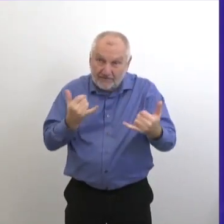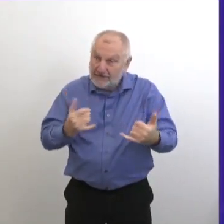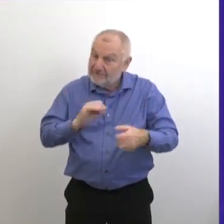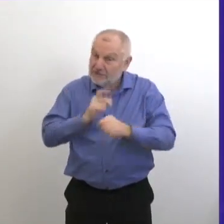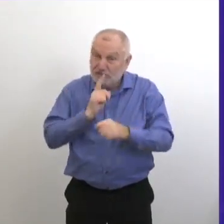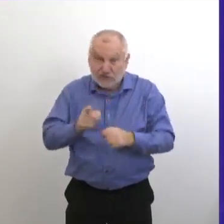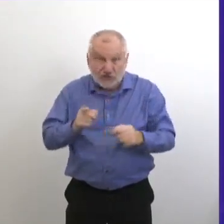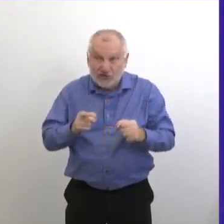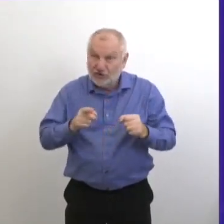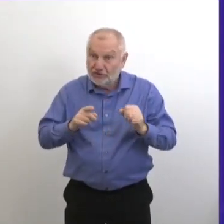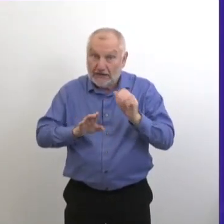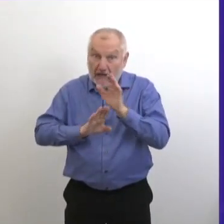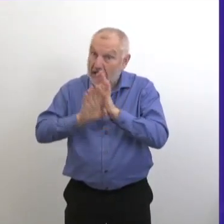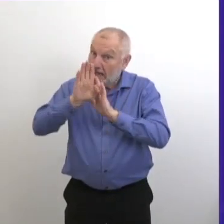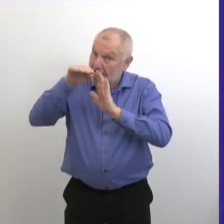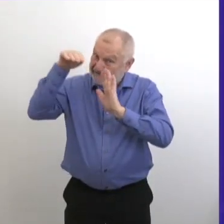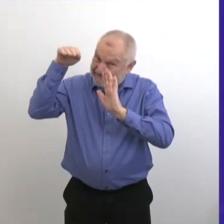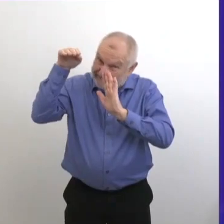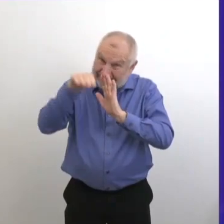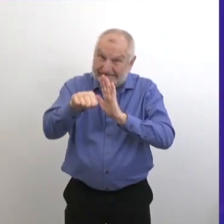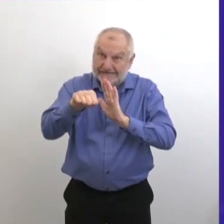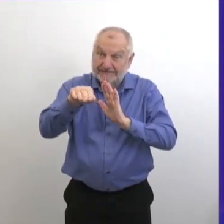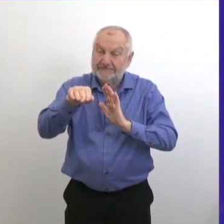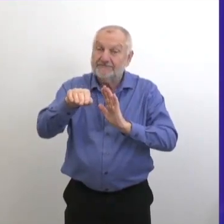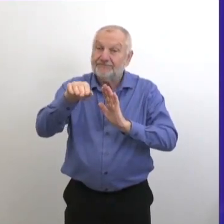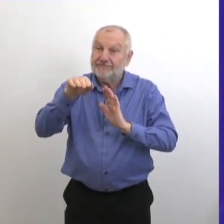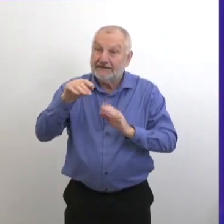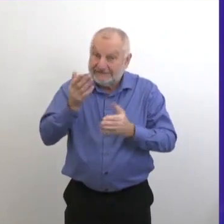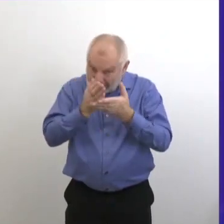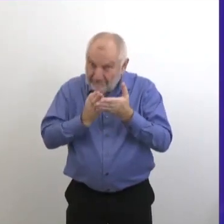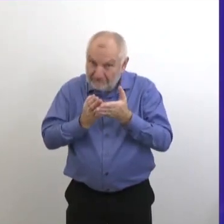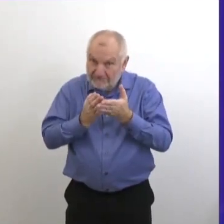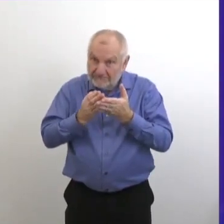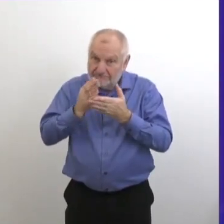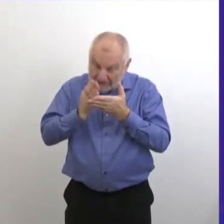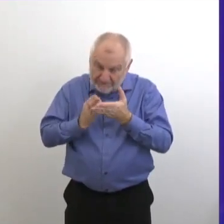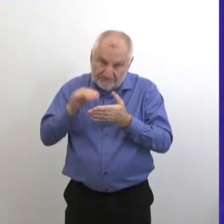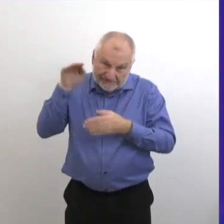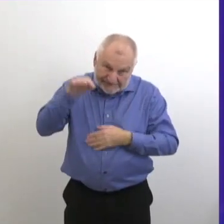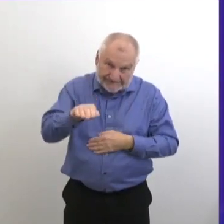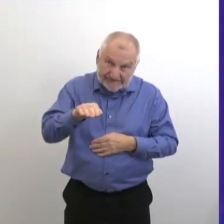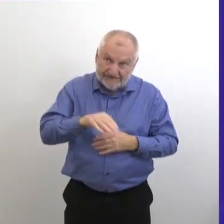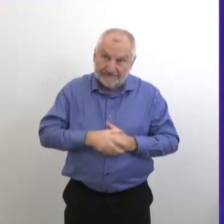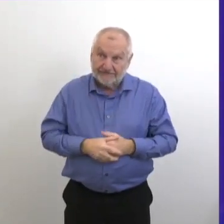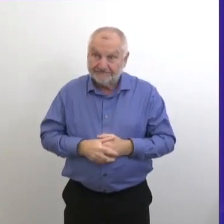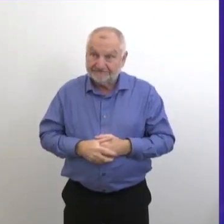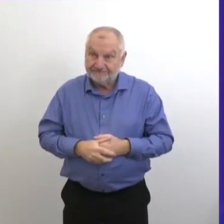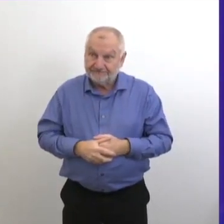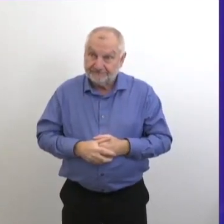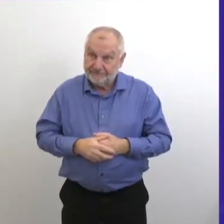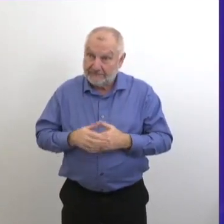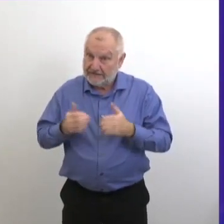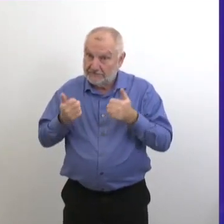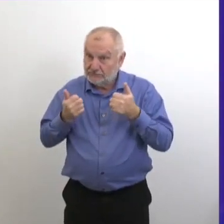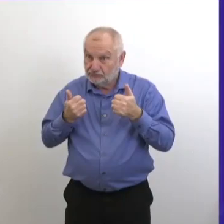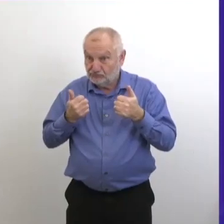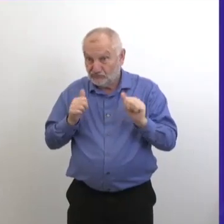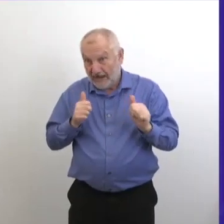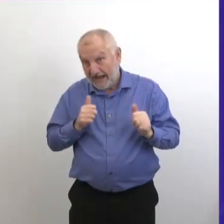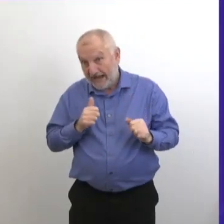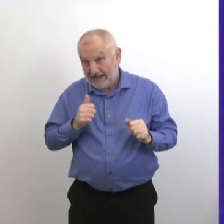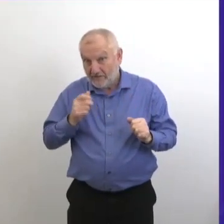tendance de ces chiffres. Nous avons vu certains aspects. On a fait ça de manière progressive. On a